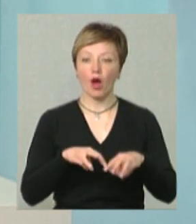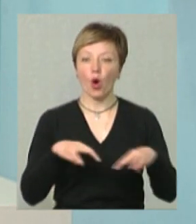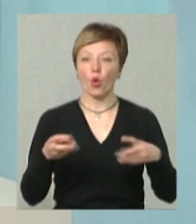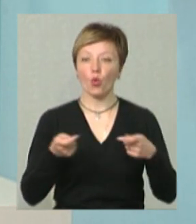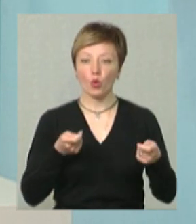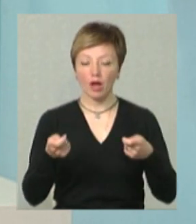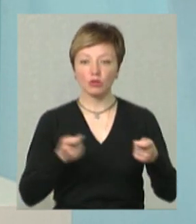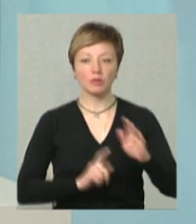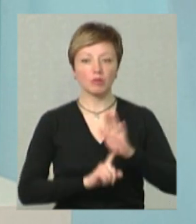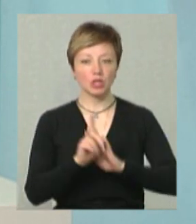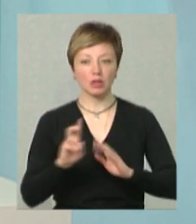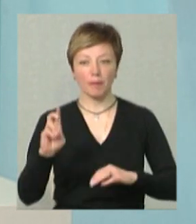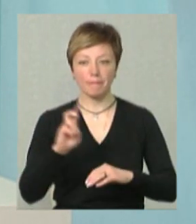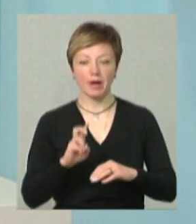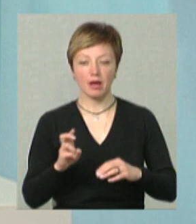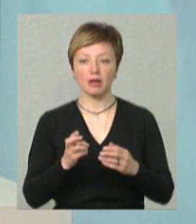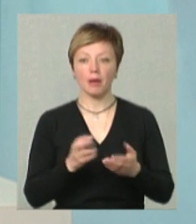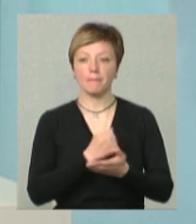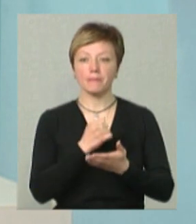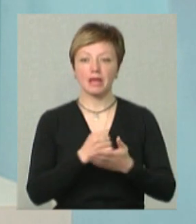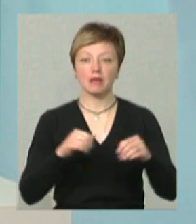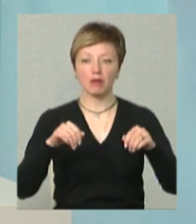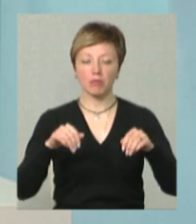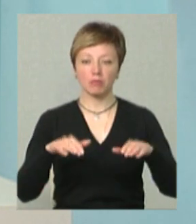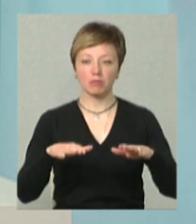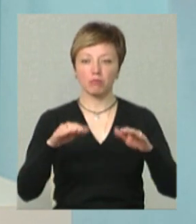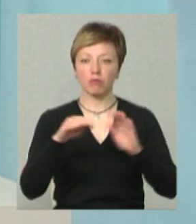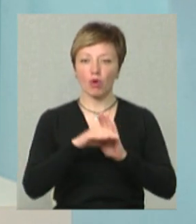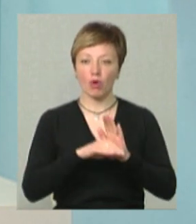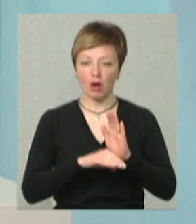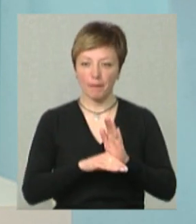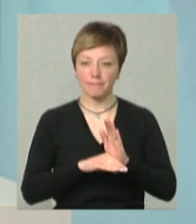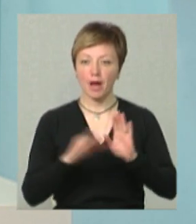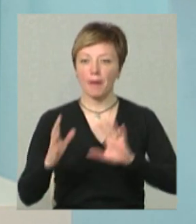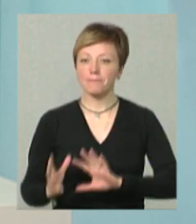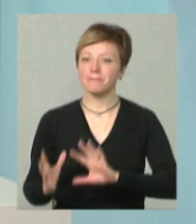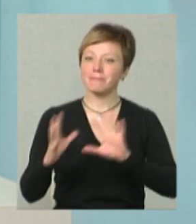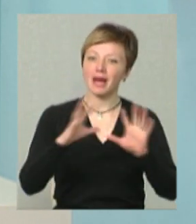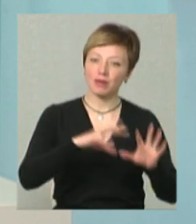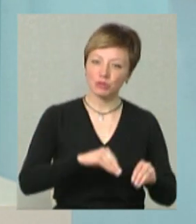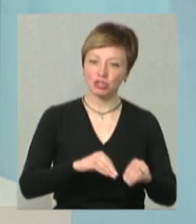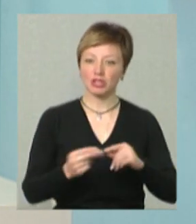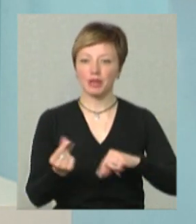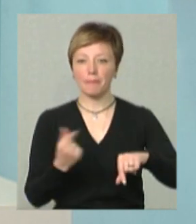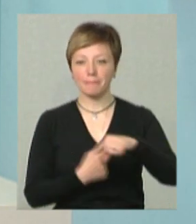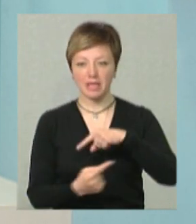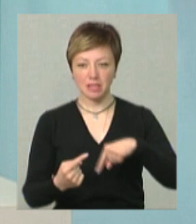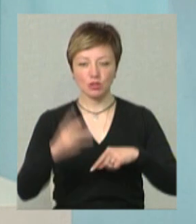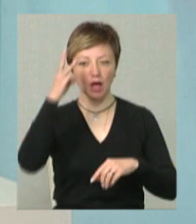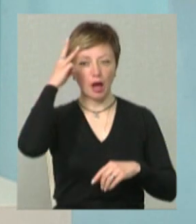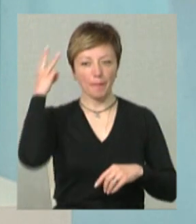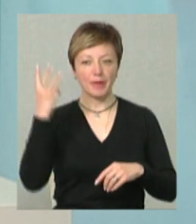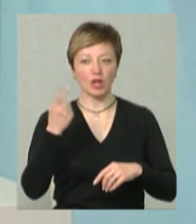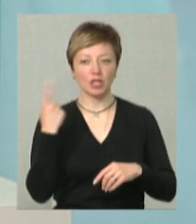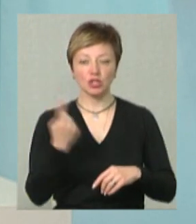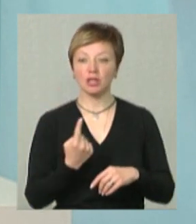на початку березня прийнята програма релокації, тобто переміщення бізнесу. Хмельниччина – одна з